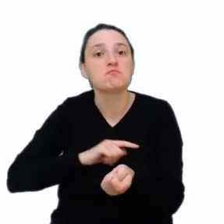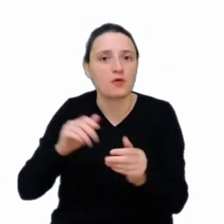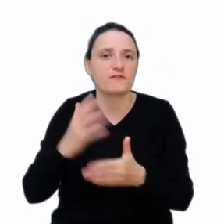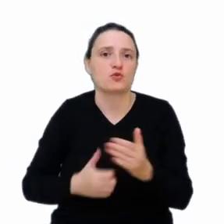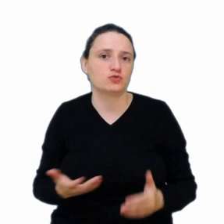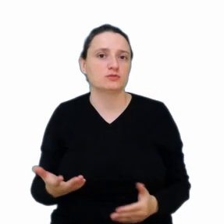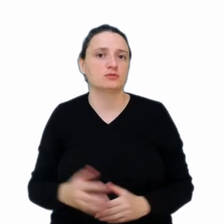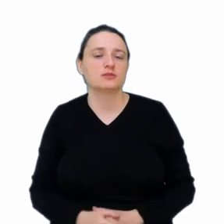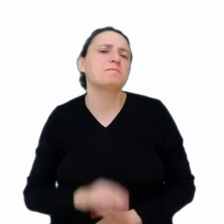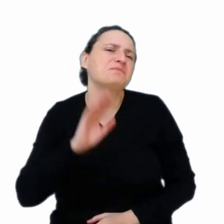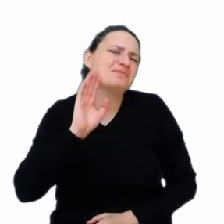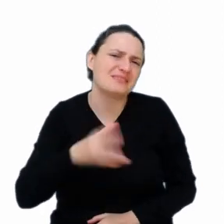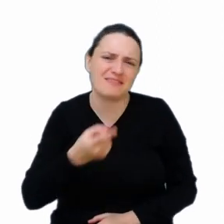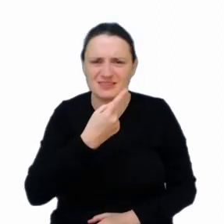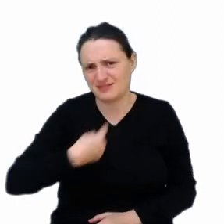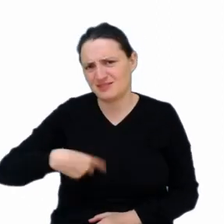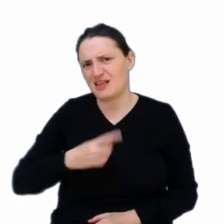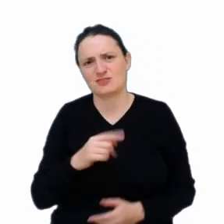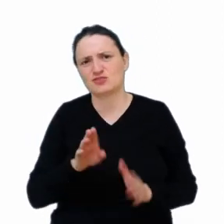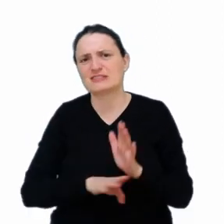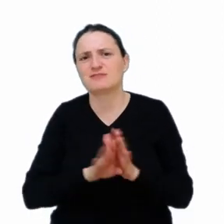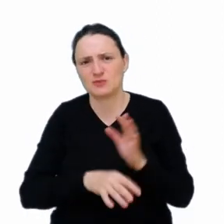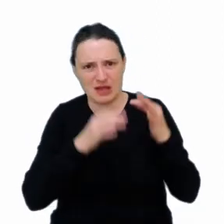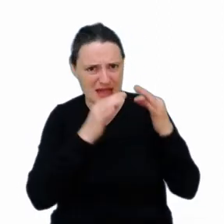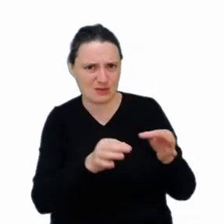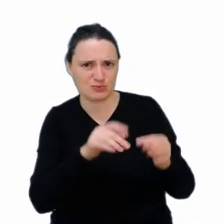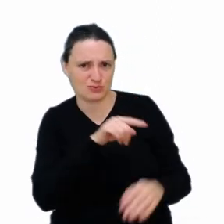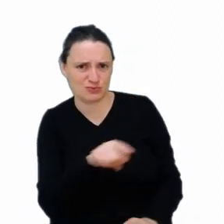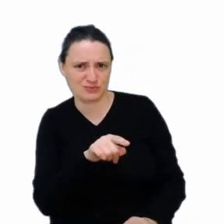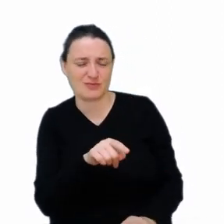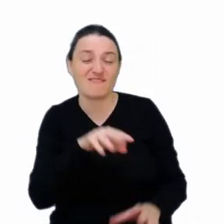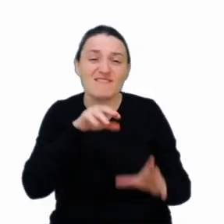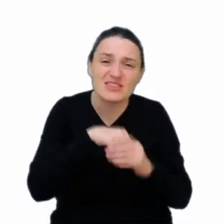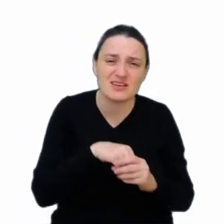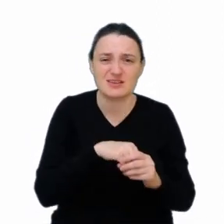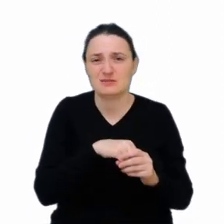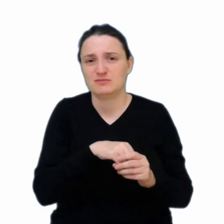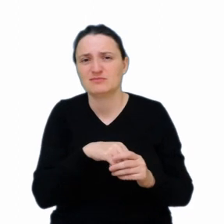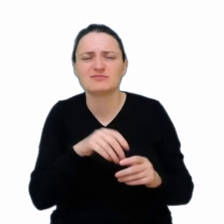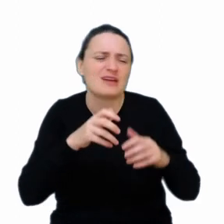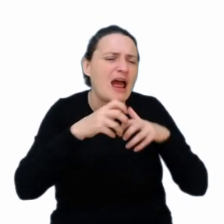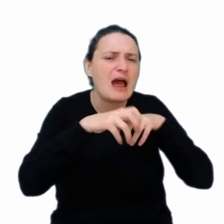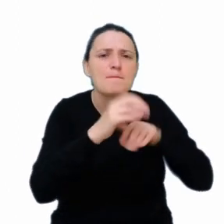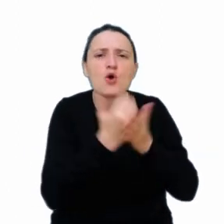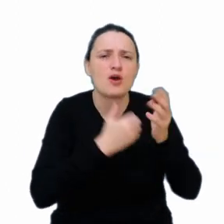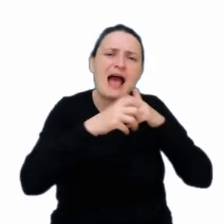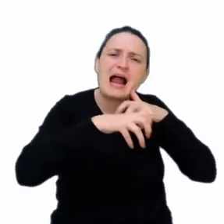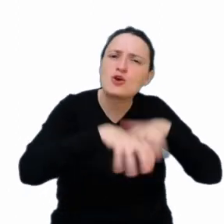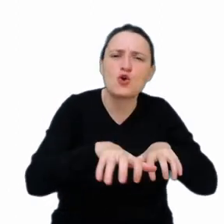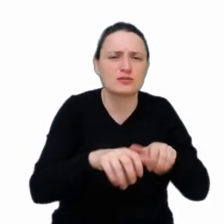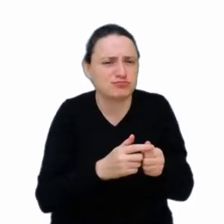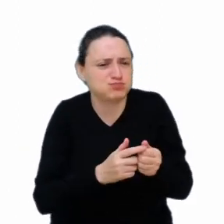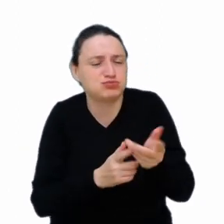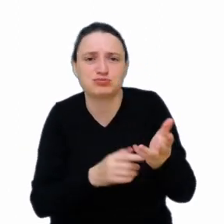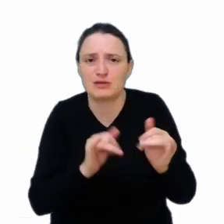Zresztą nawet w naszych konwencjonalnych pojazdach są dziesiątki algorytmów sterowania użytych do tego, żeby one jechały,